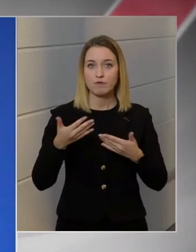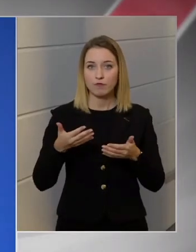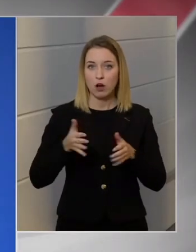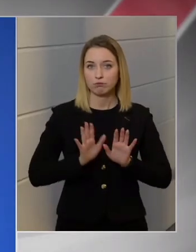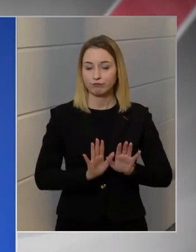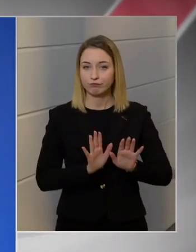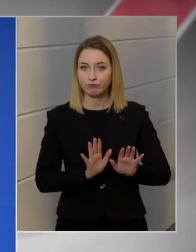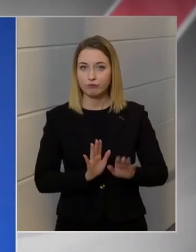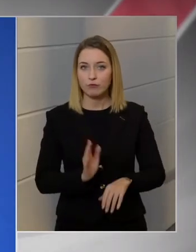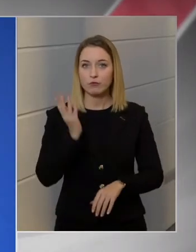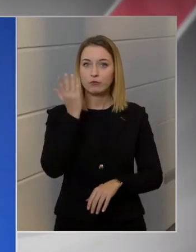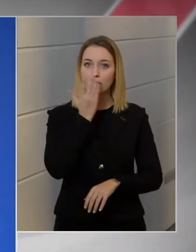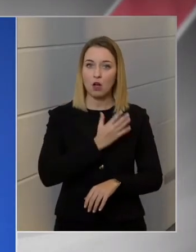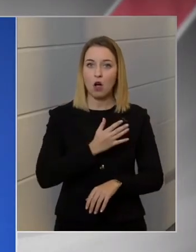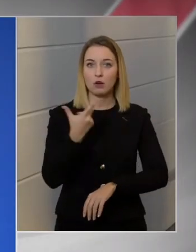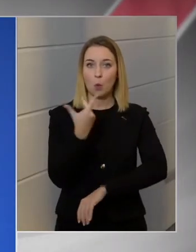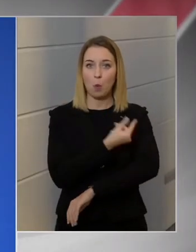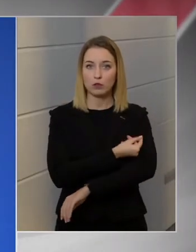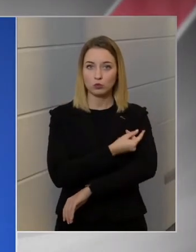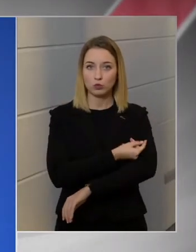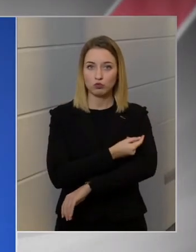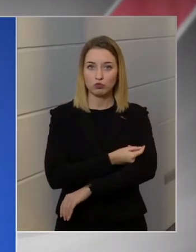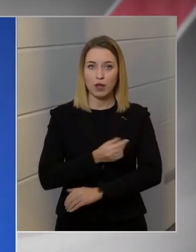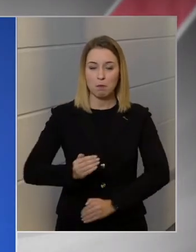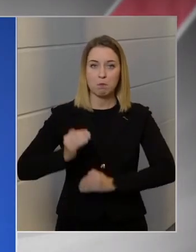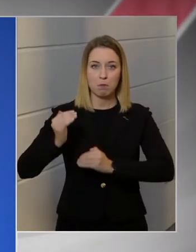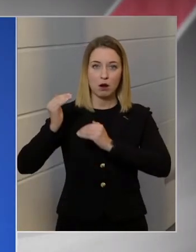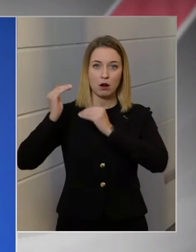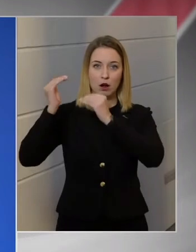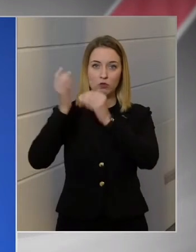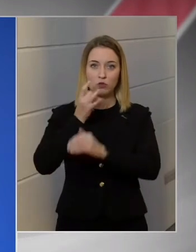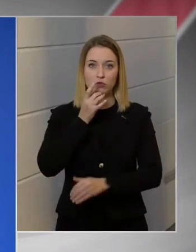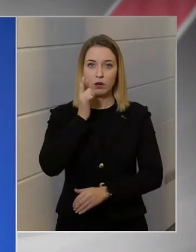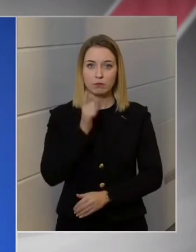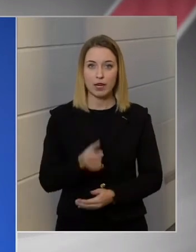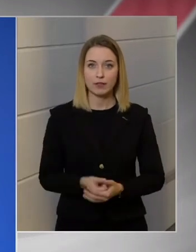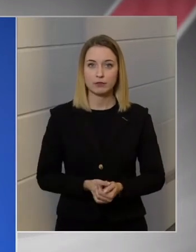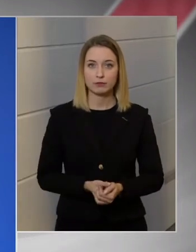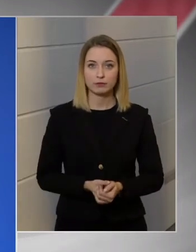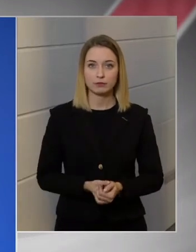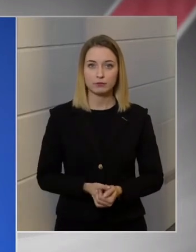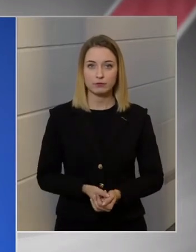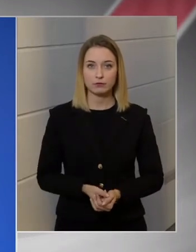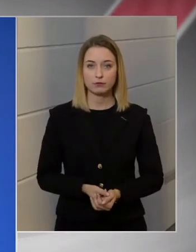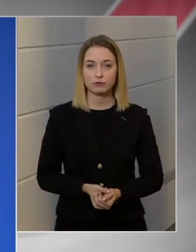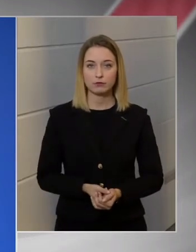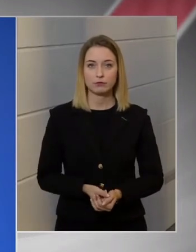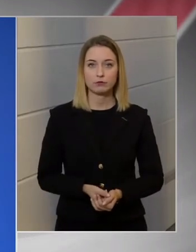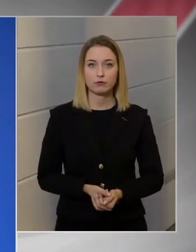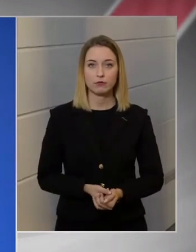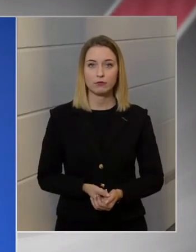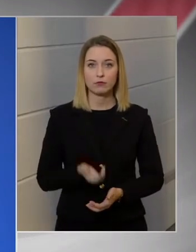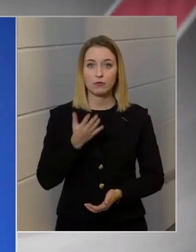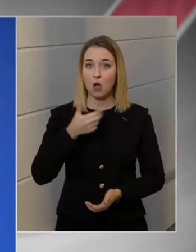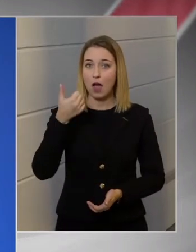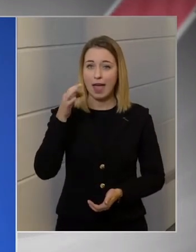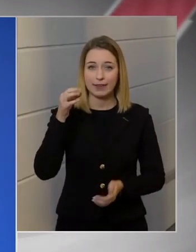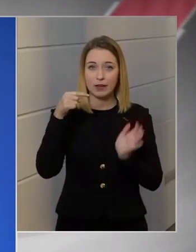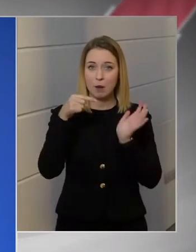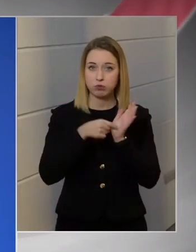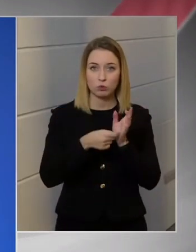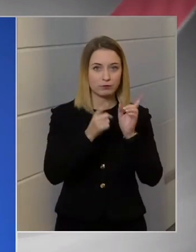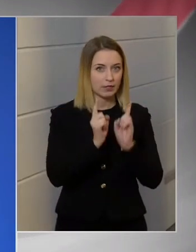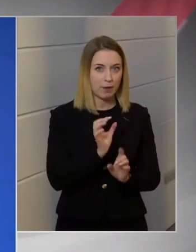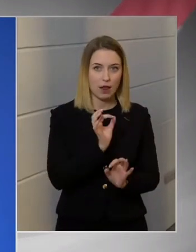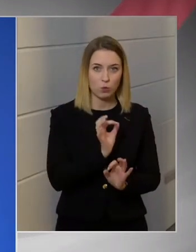mérsékelni, hogyha az oltottság magasabb lesz. Tehát az egyetlen ponton nem állunk jól, persze